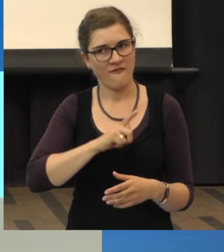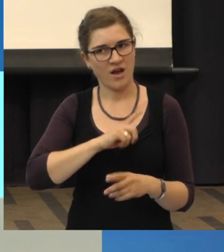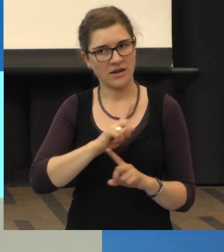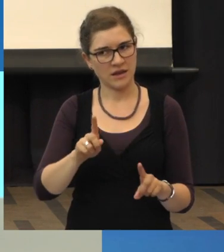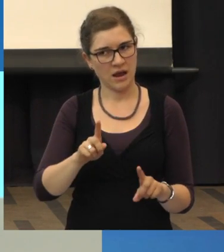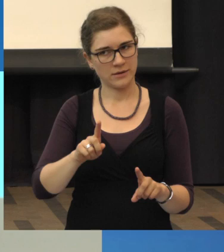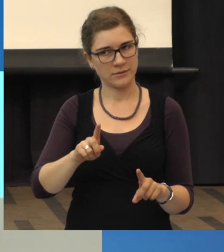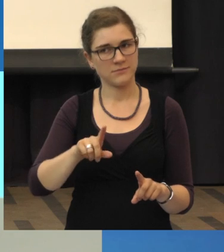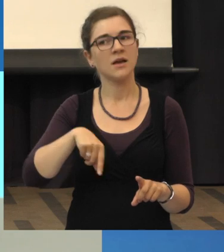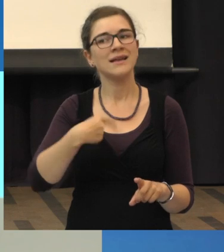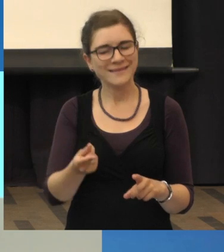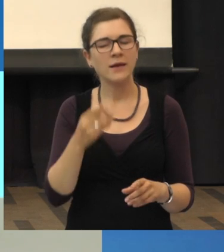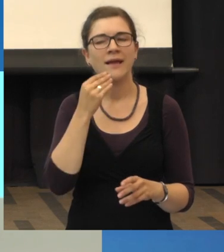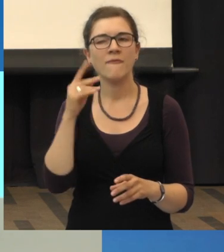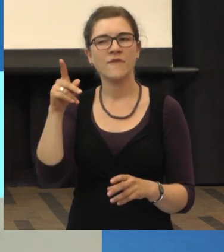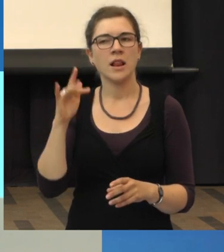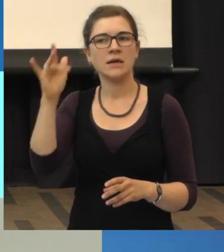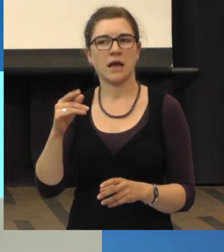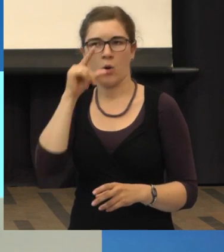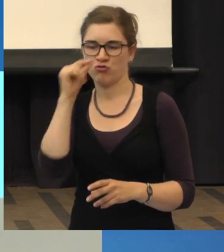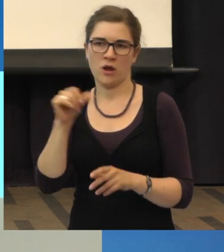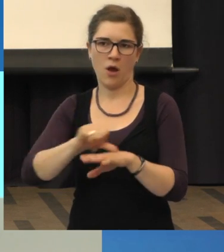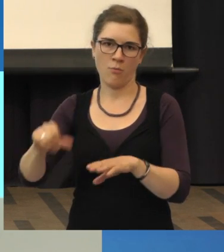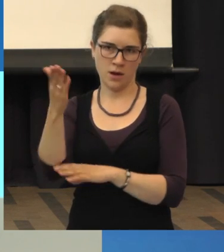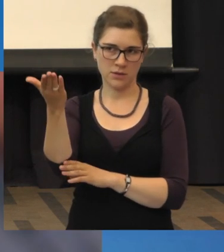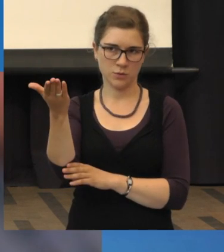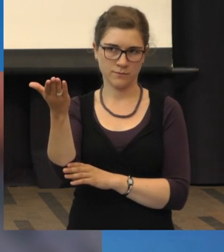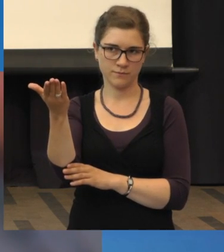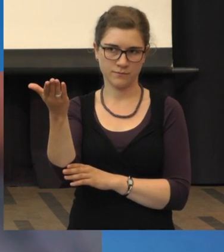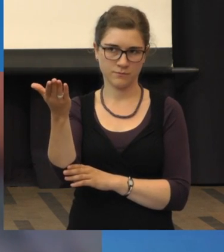dann würde ich den grauen Starr mir operieren lassen. Frage war, oder?